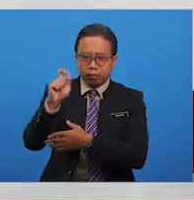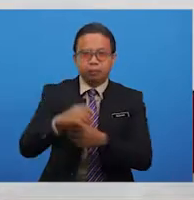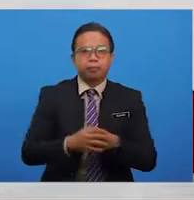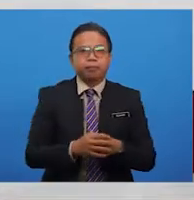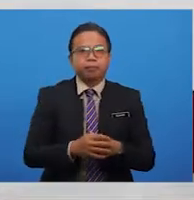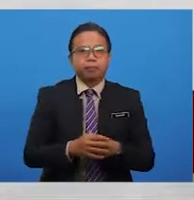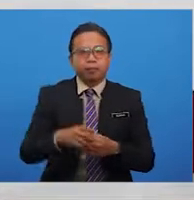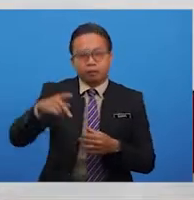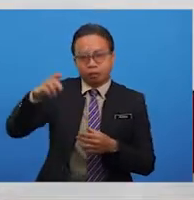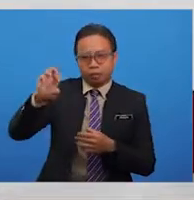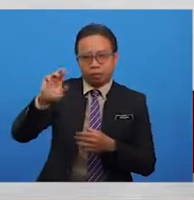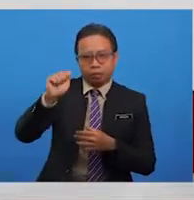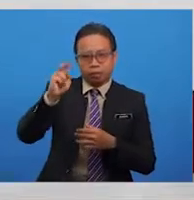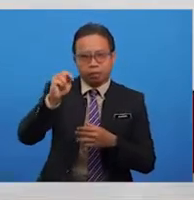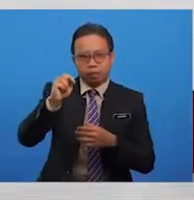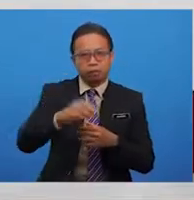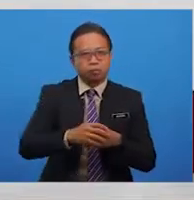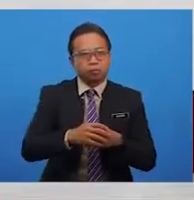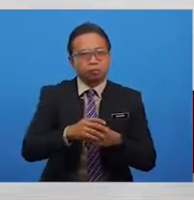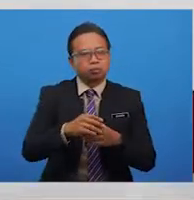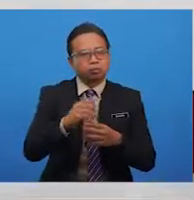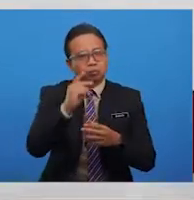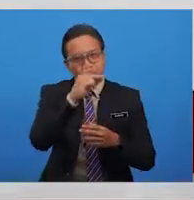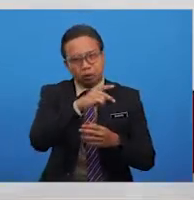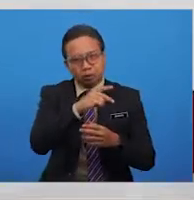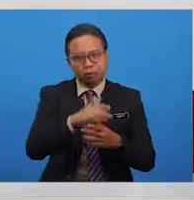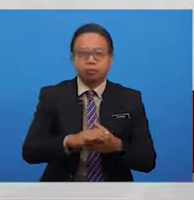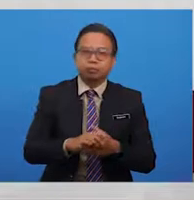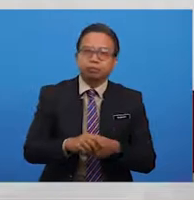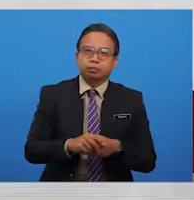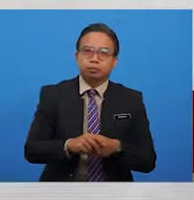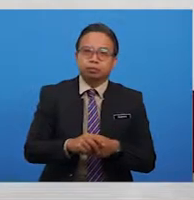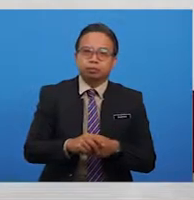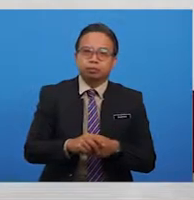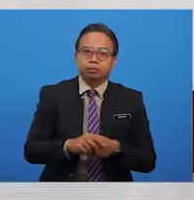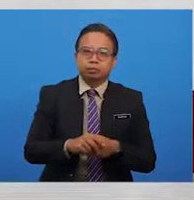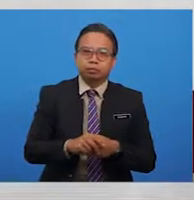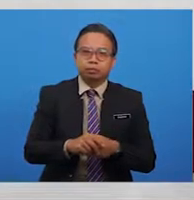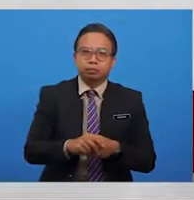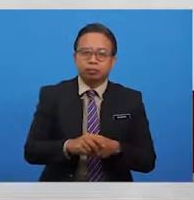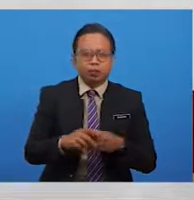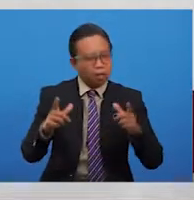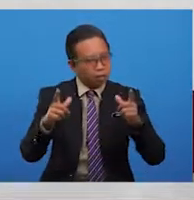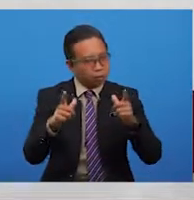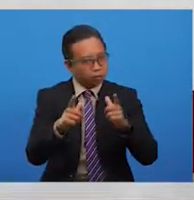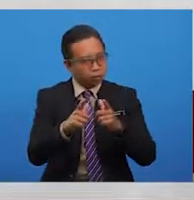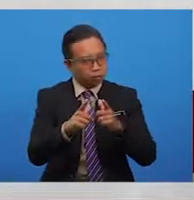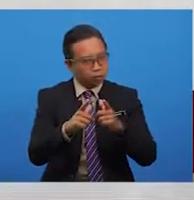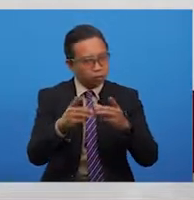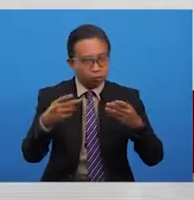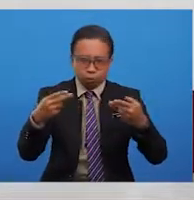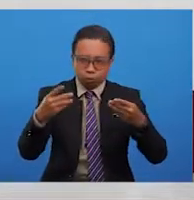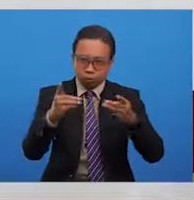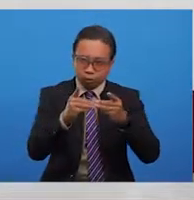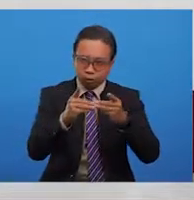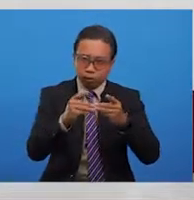Perang pun melecurkan lidah uslihat berjabang lalu bertemu